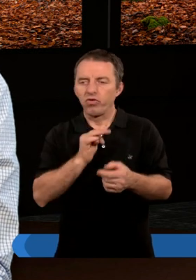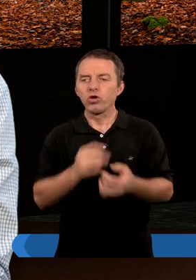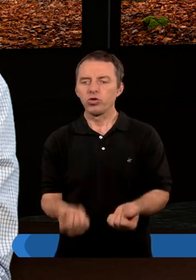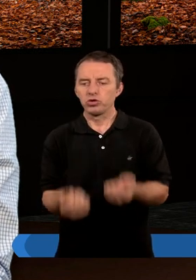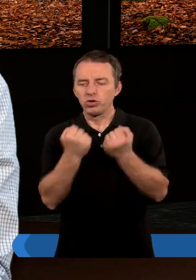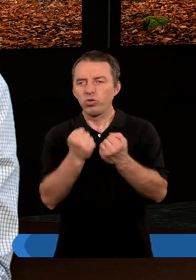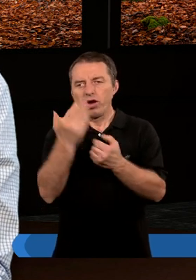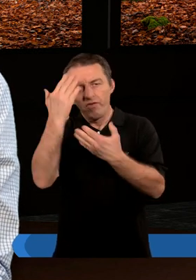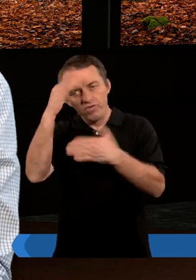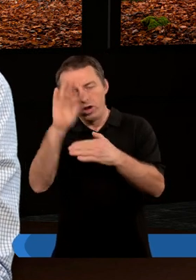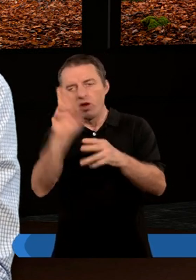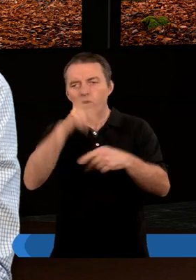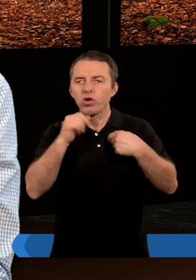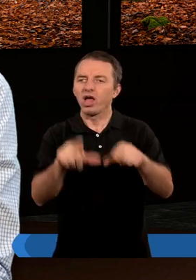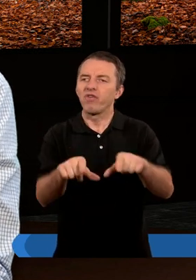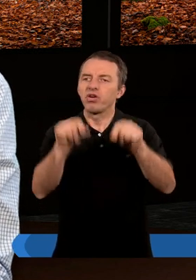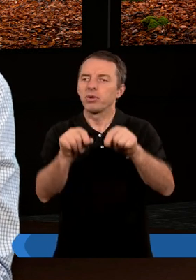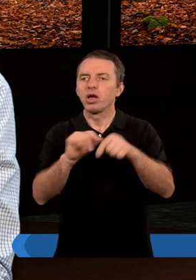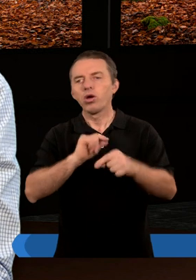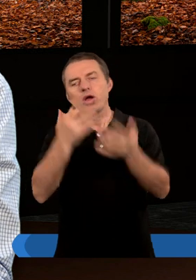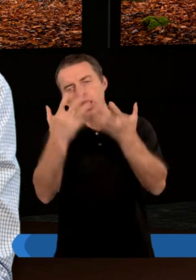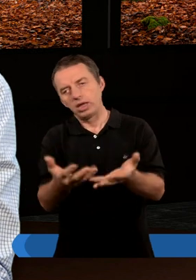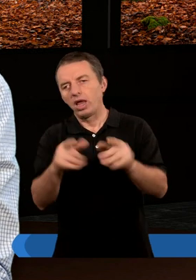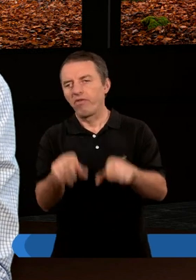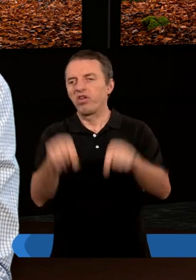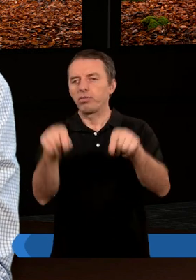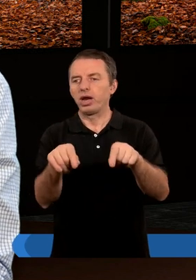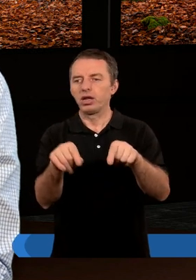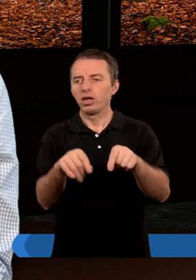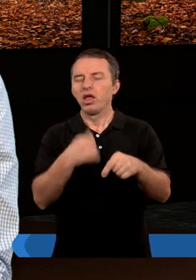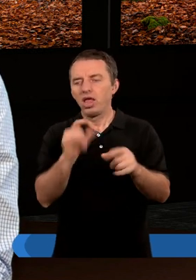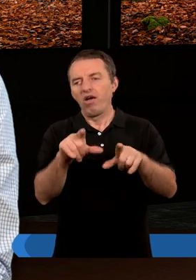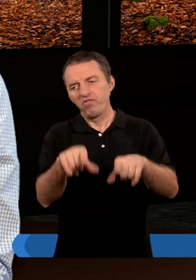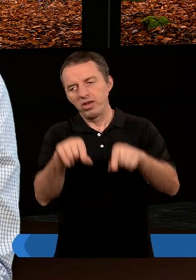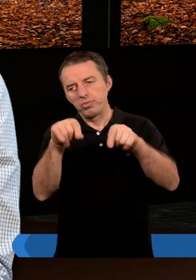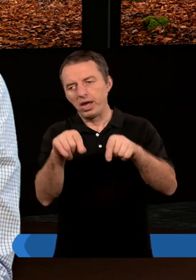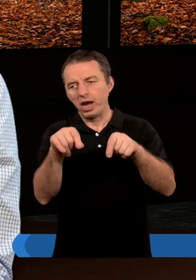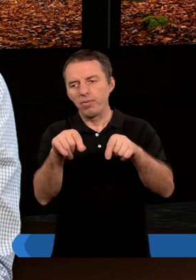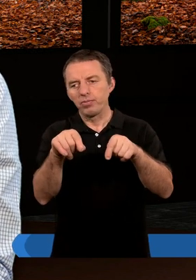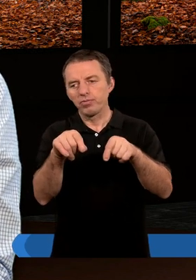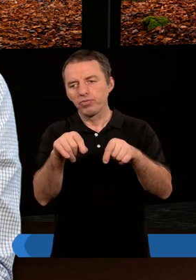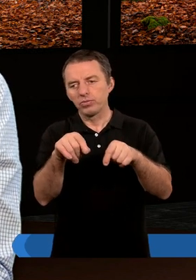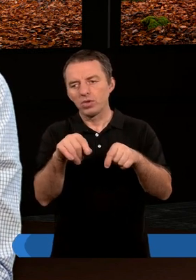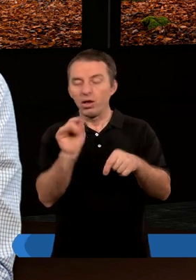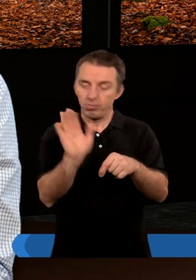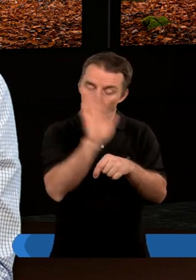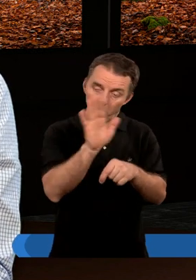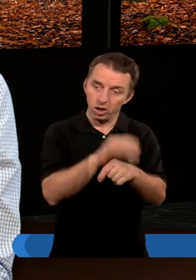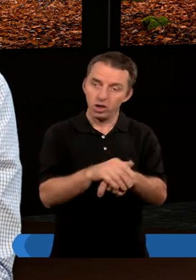siłą woli. Kogo ja wybieram i kogo ja chcę wybrać? Jak ja wybieram stronę Boga,